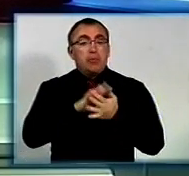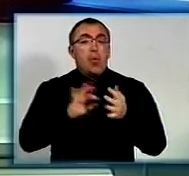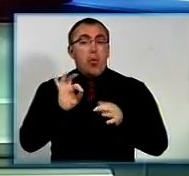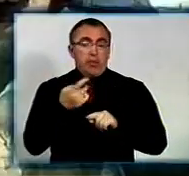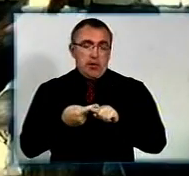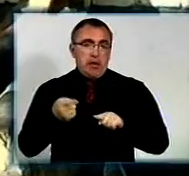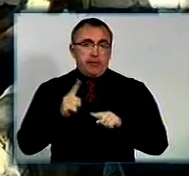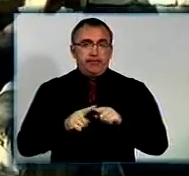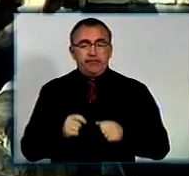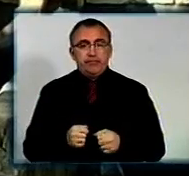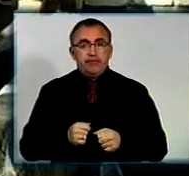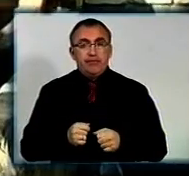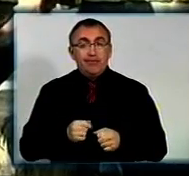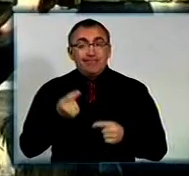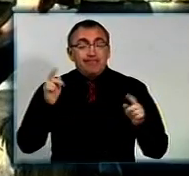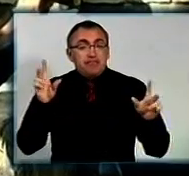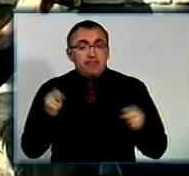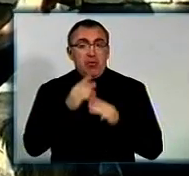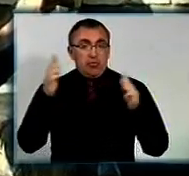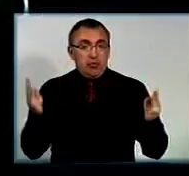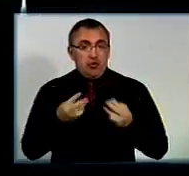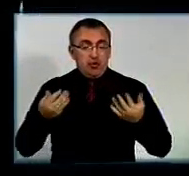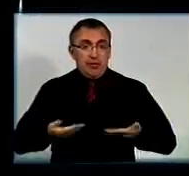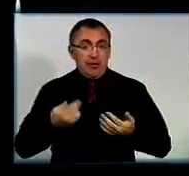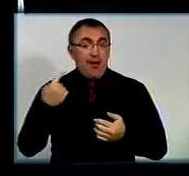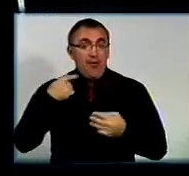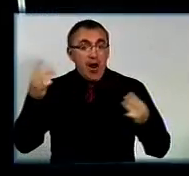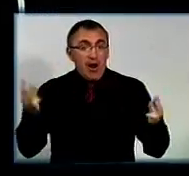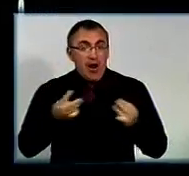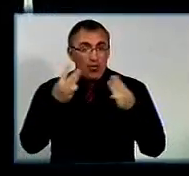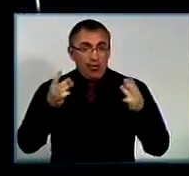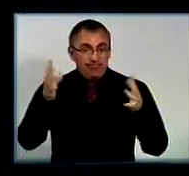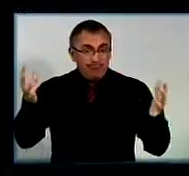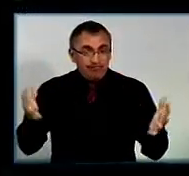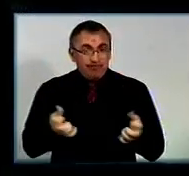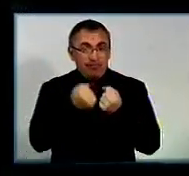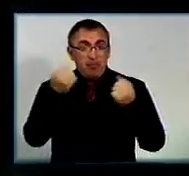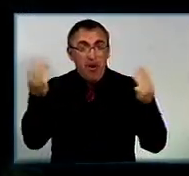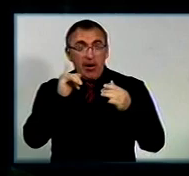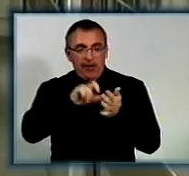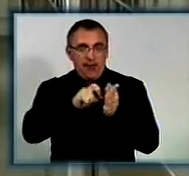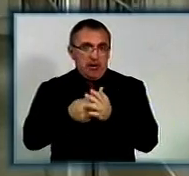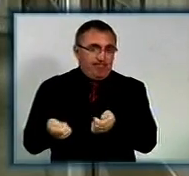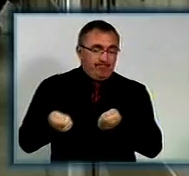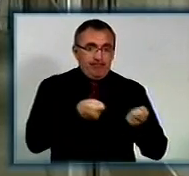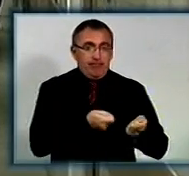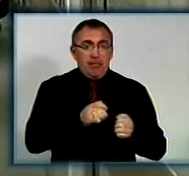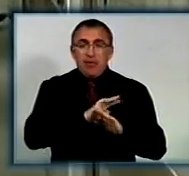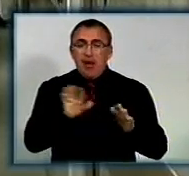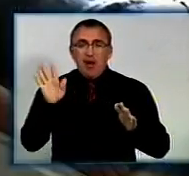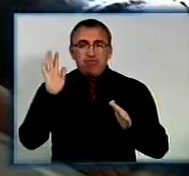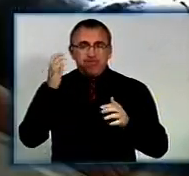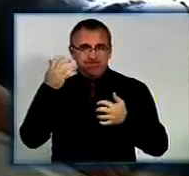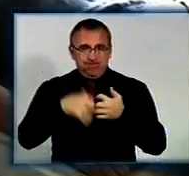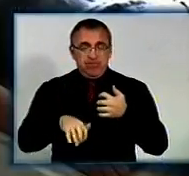Ледь не згорів живцем. Кіровоградські рятувальники витягли чоловіка із палаючої квартири. Не будь байдужим, в